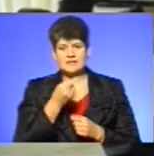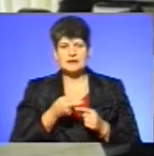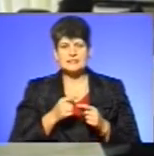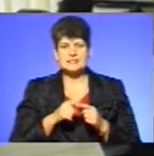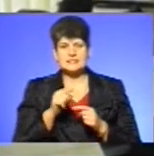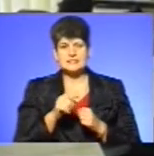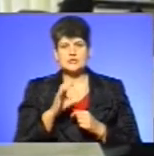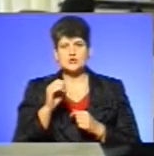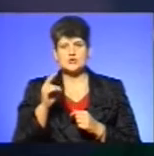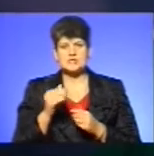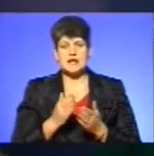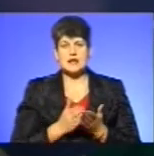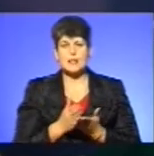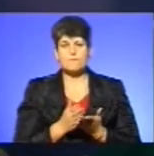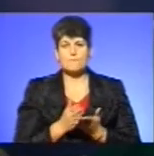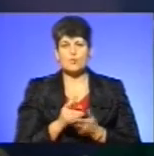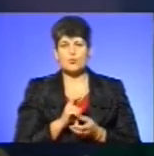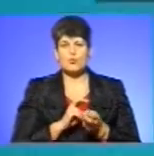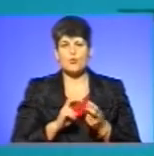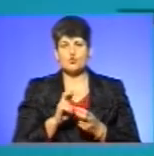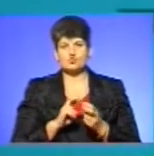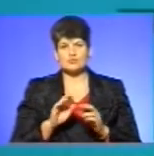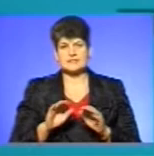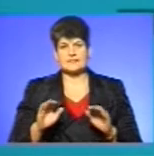соціальній послузі пошук дітей.